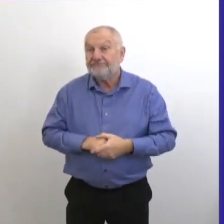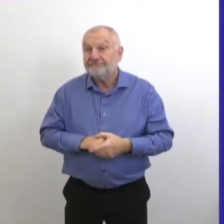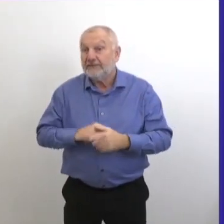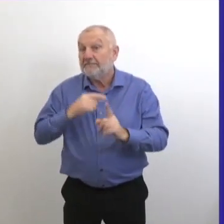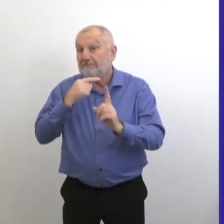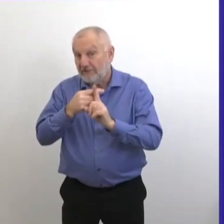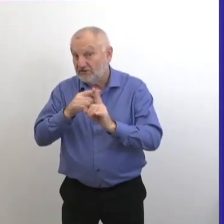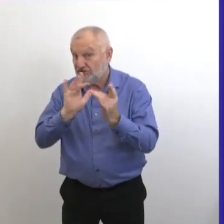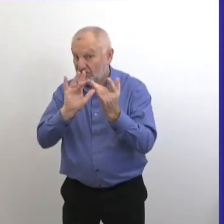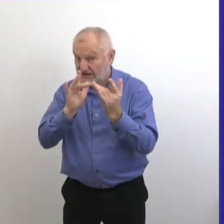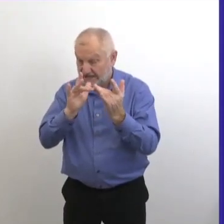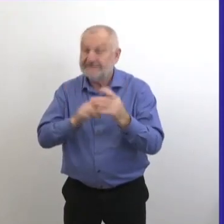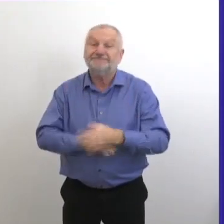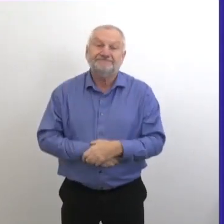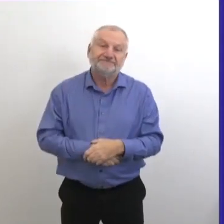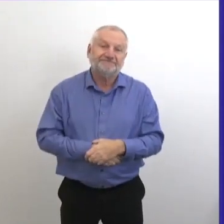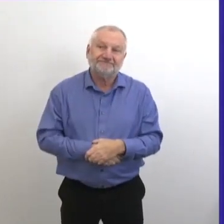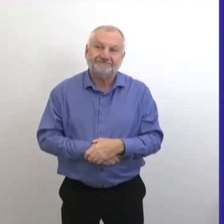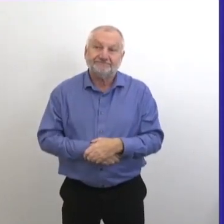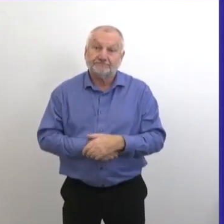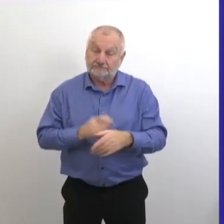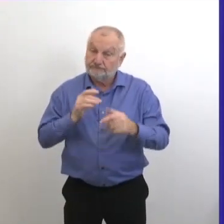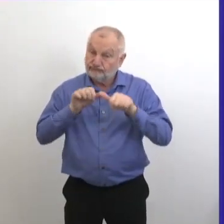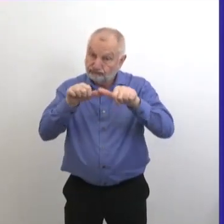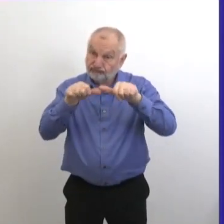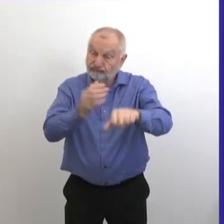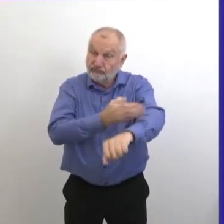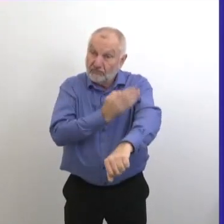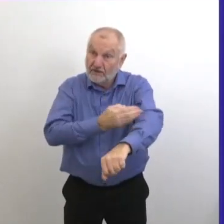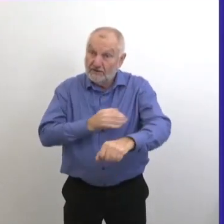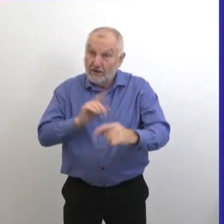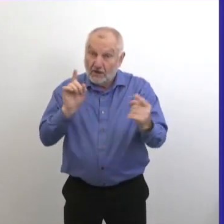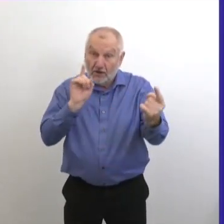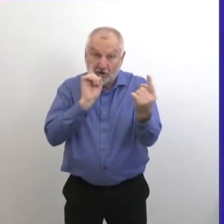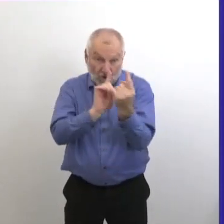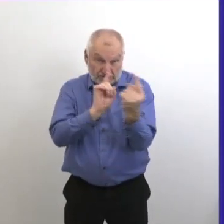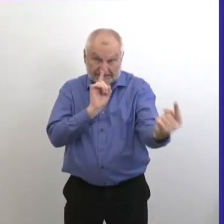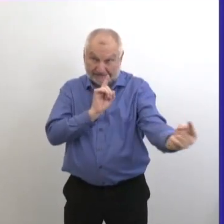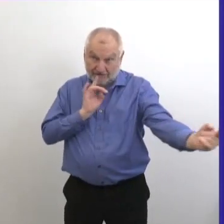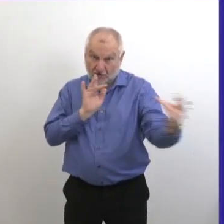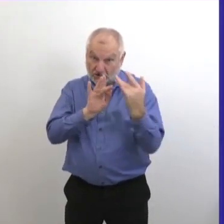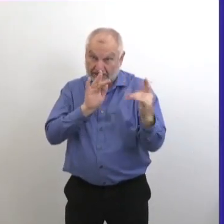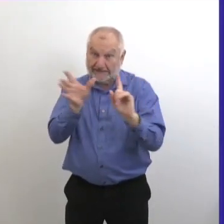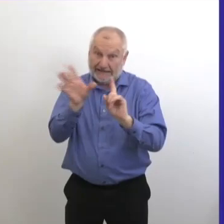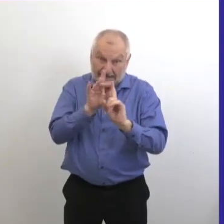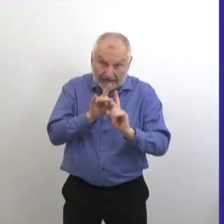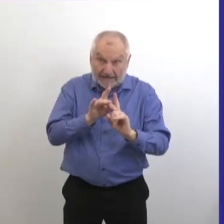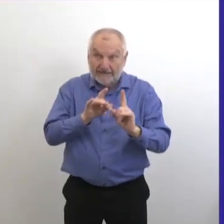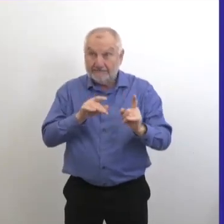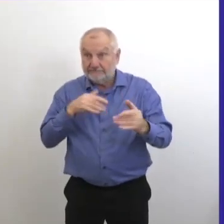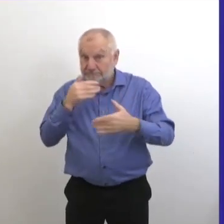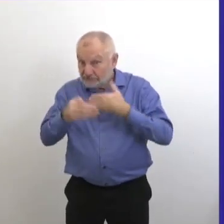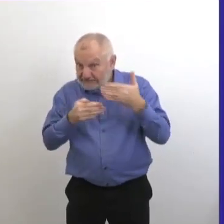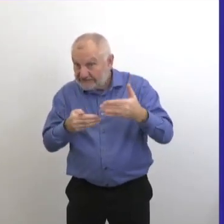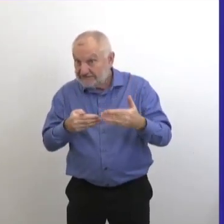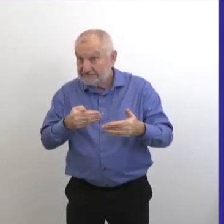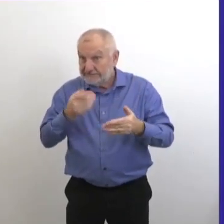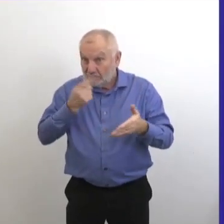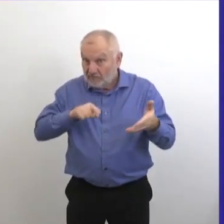jours. Nous allons continuer à améliorer notre capacité de recherche des contacts et de surveillance au cours des prochaines semaines.